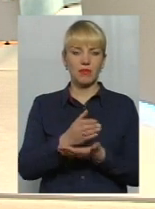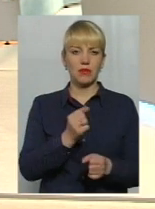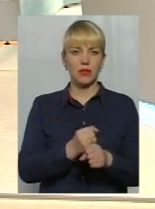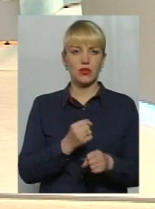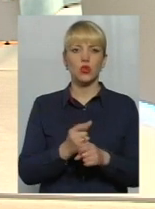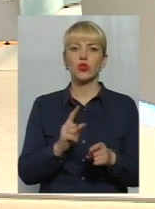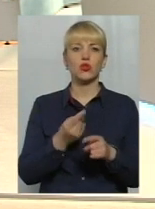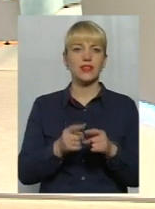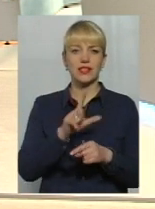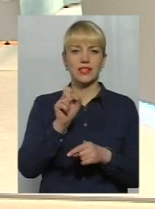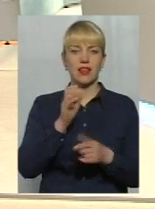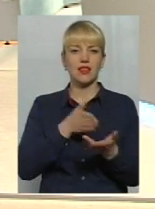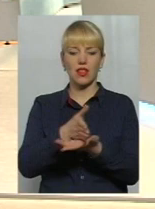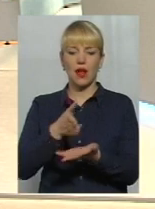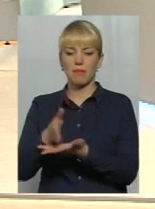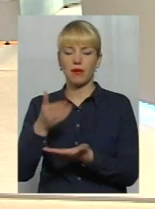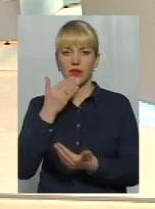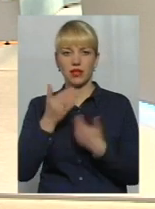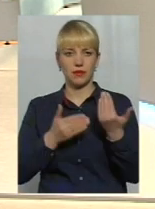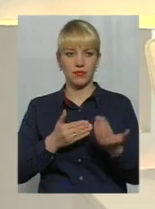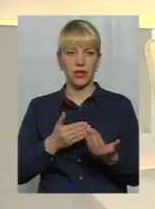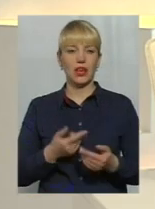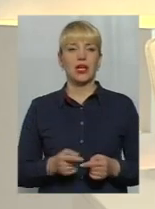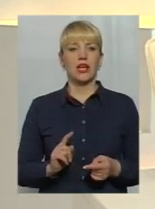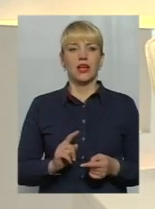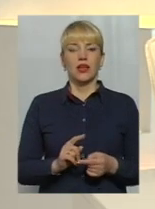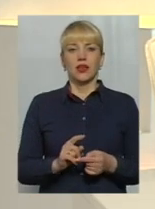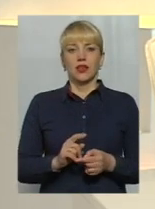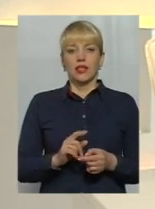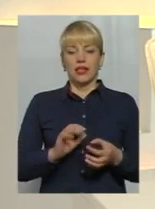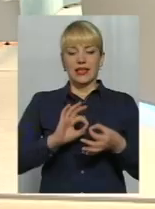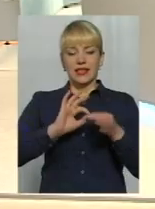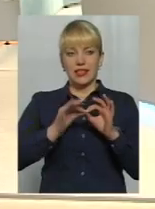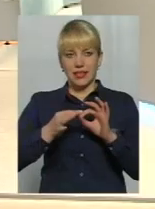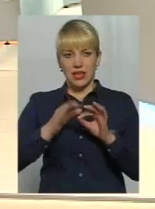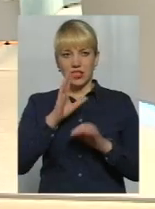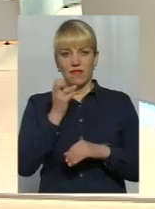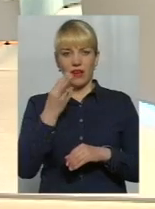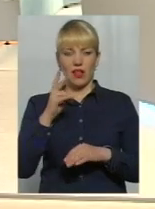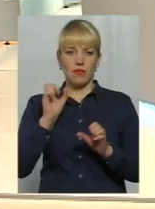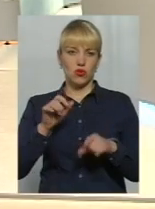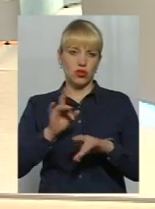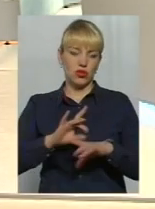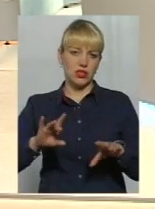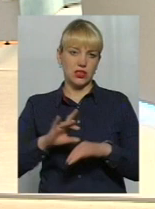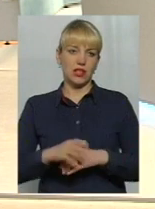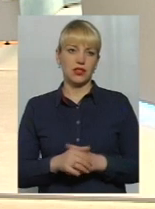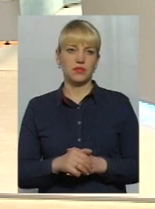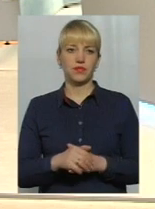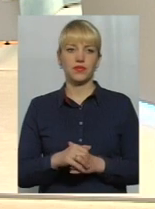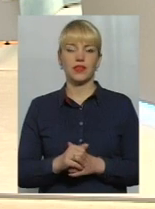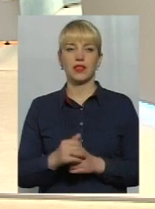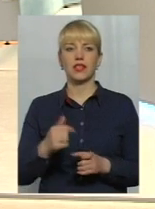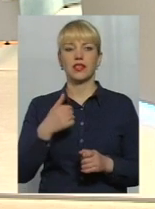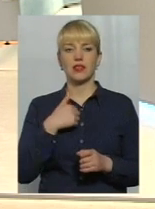напрямки? Коротко. Я думаю, більш детальніше, Ваня, розказав би, то він. Пане я б